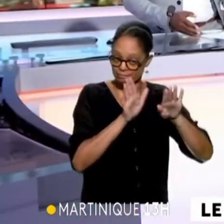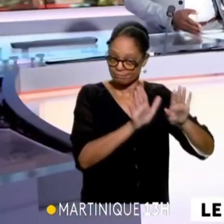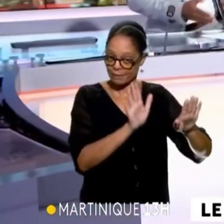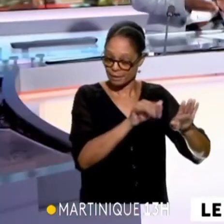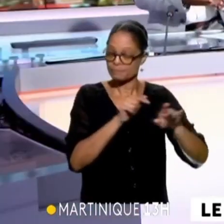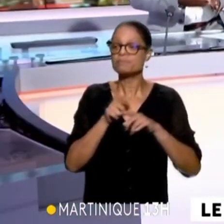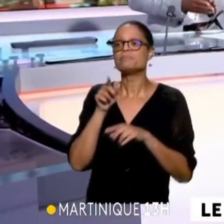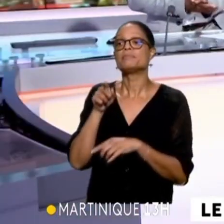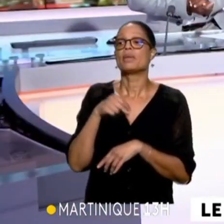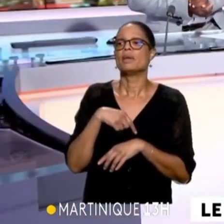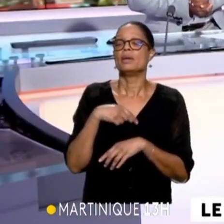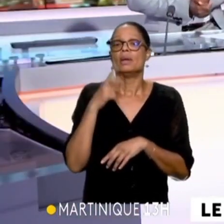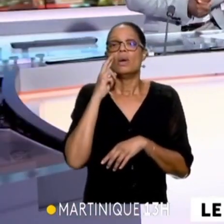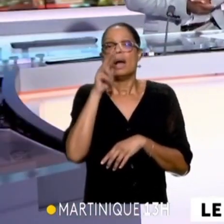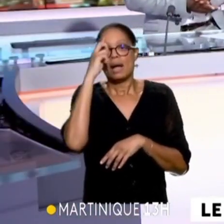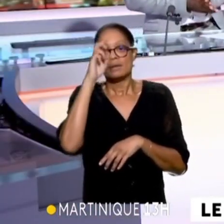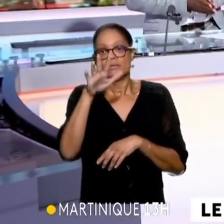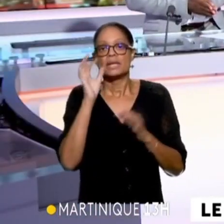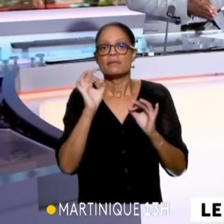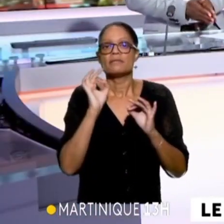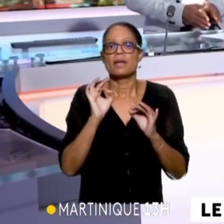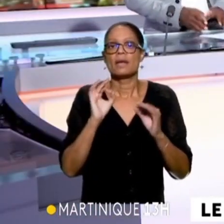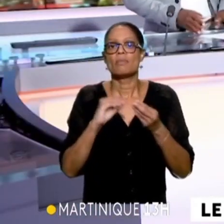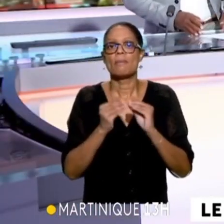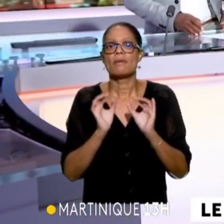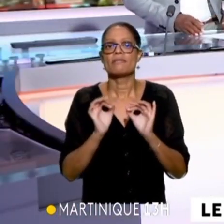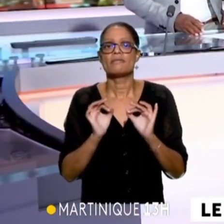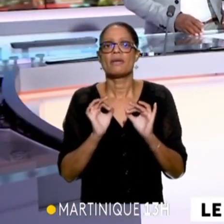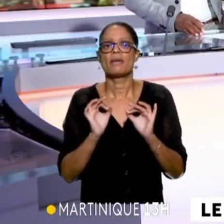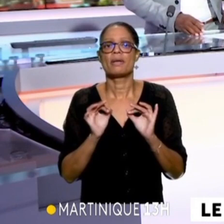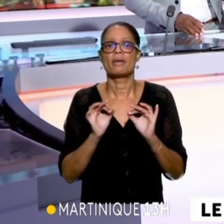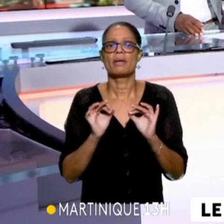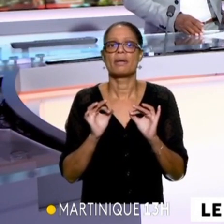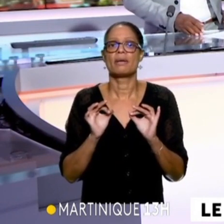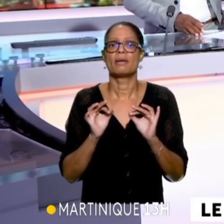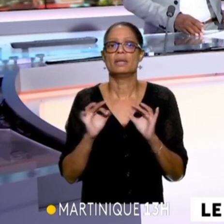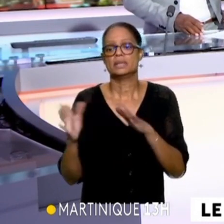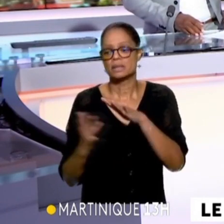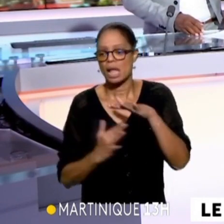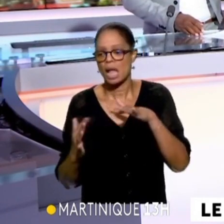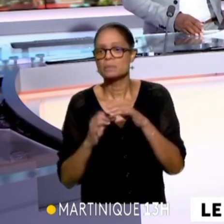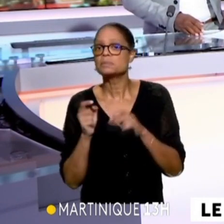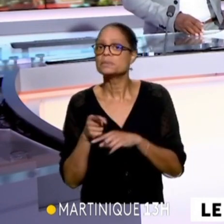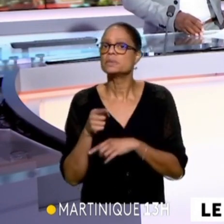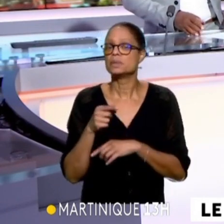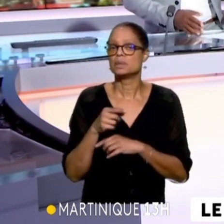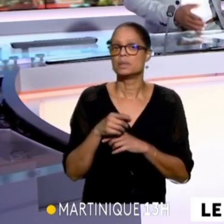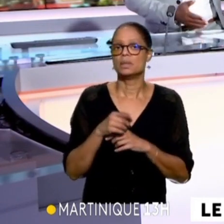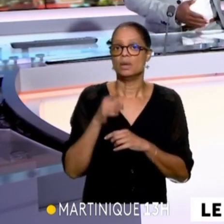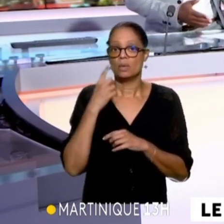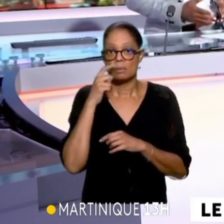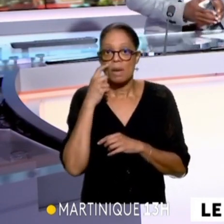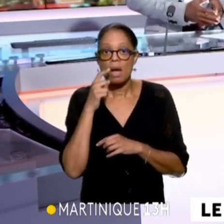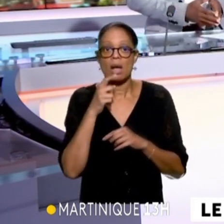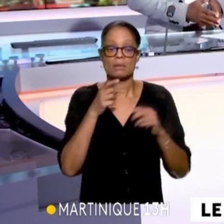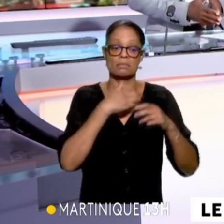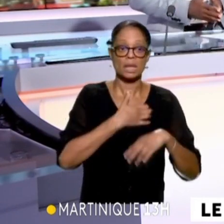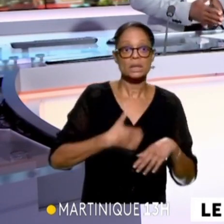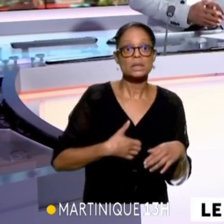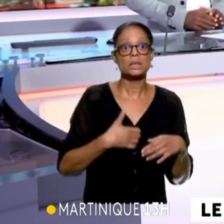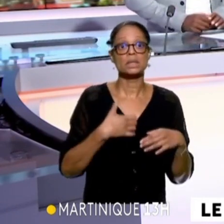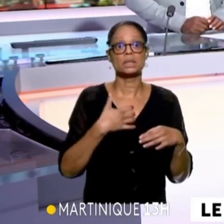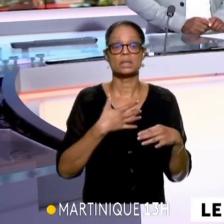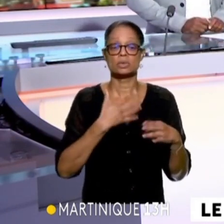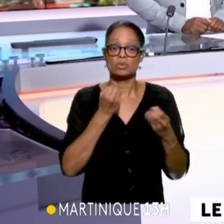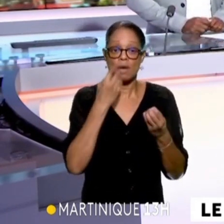problématique qu'on vient d'annoncer, à dénoncer à l'instant, avec les invasions de Sargasse, on le voit, les collectivités se disent souvent